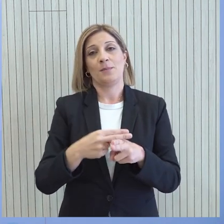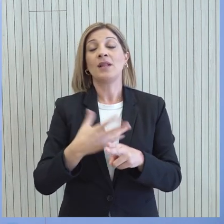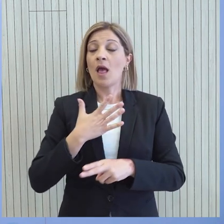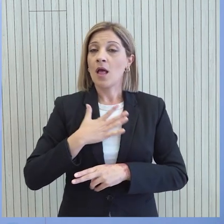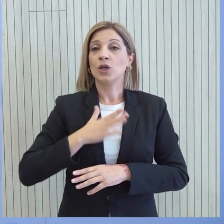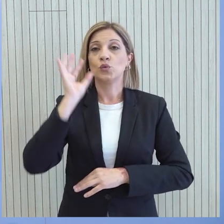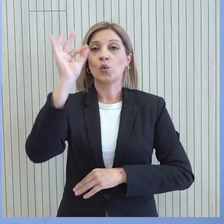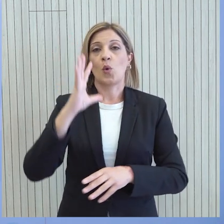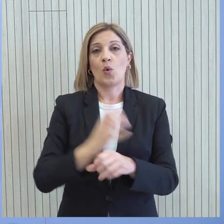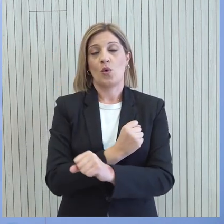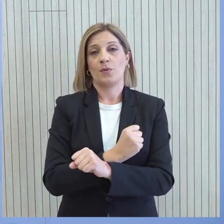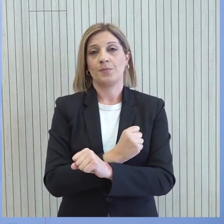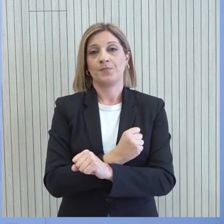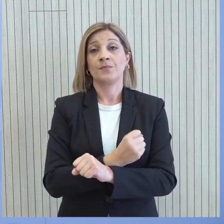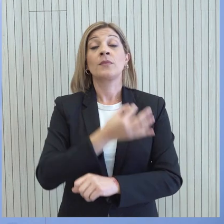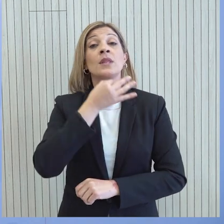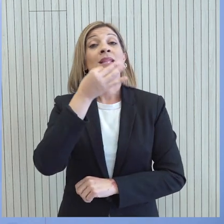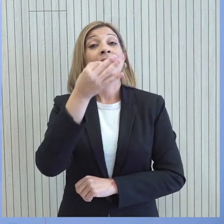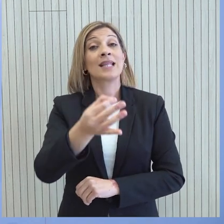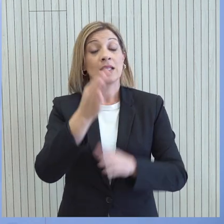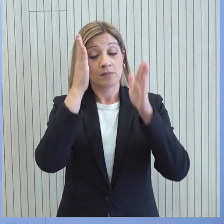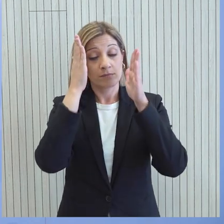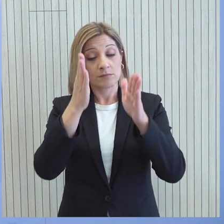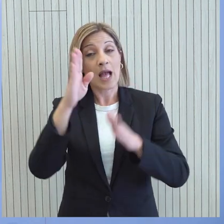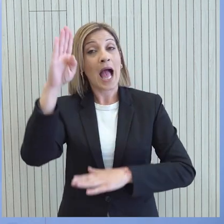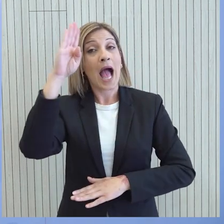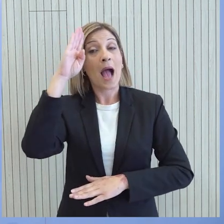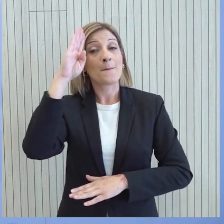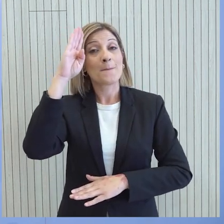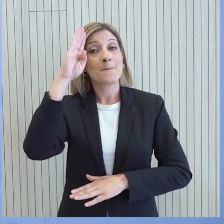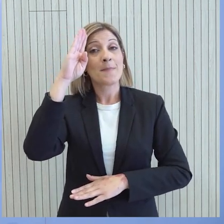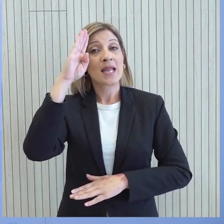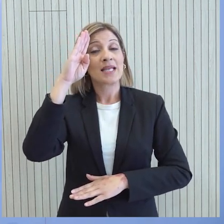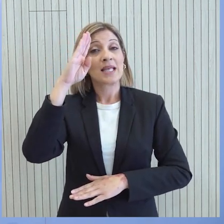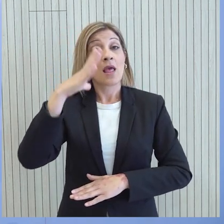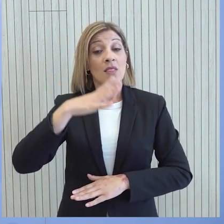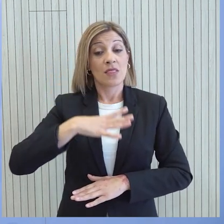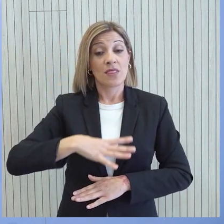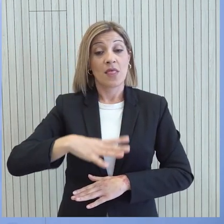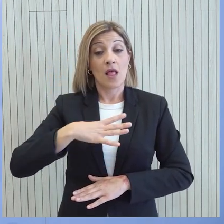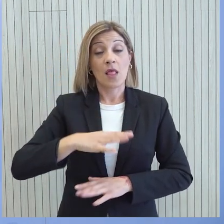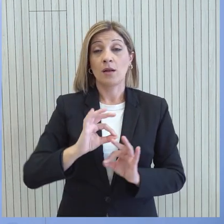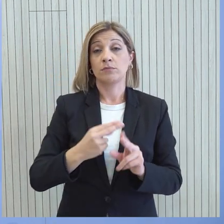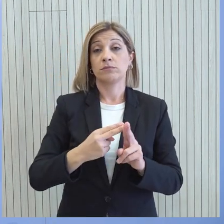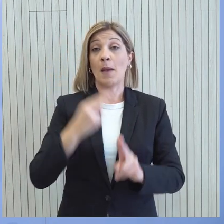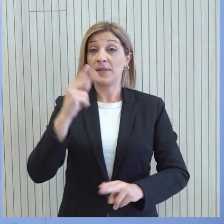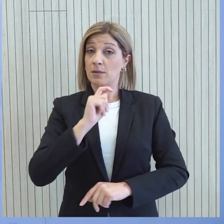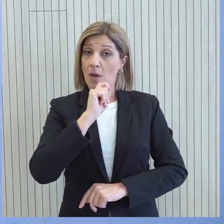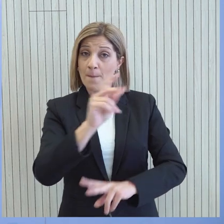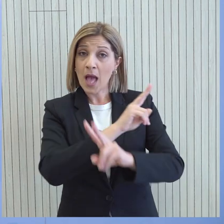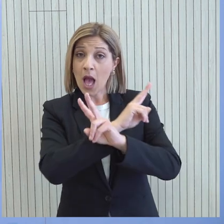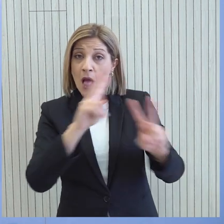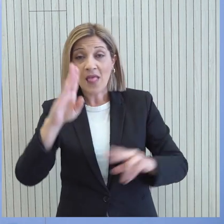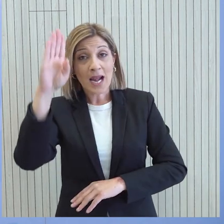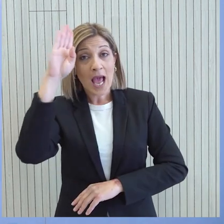επιδιώξεις. Η επαναβεβαίωση της προσήλωσης των ΗΠΑ με τον πλέον επίσημο και εφαντικό τρόπο